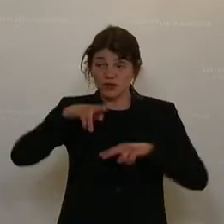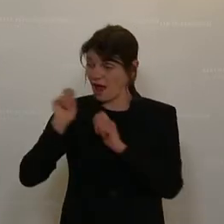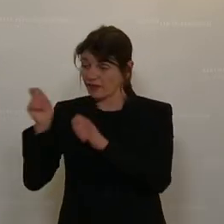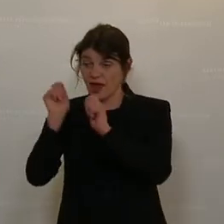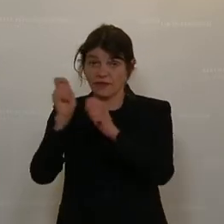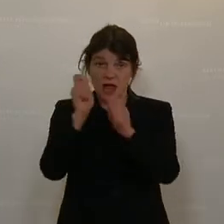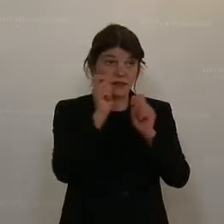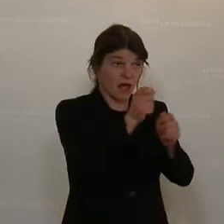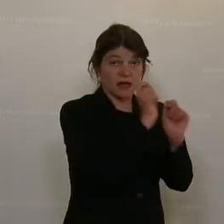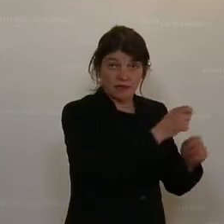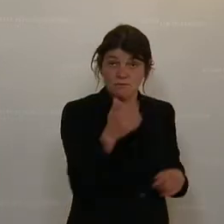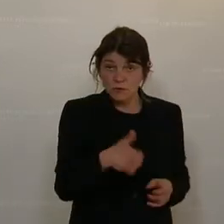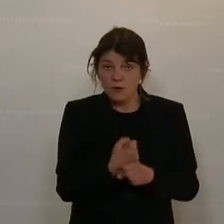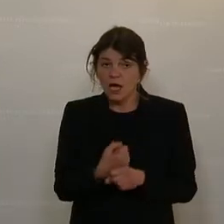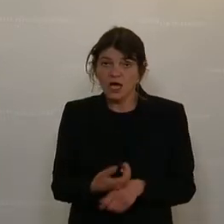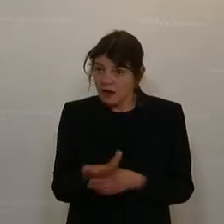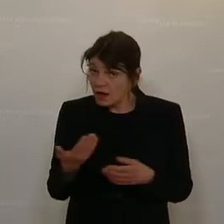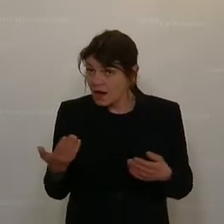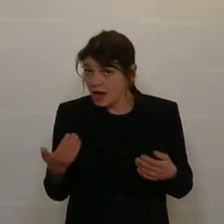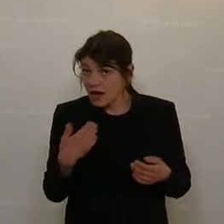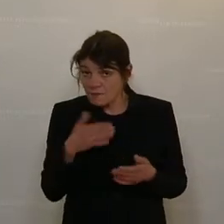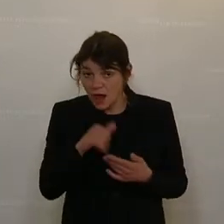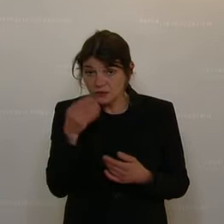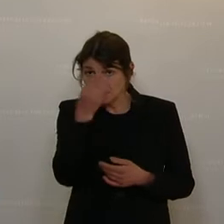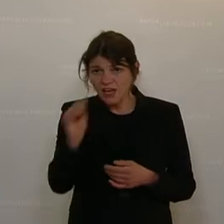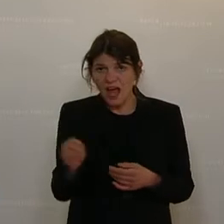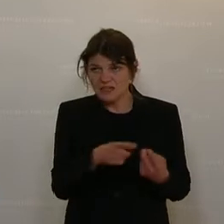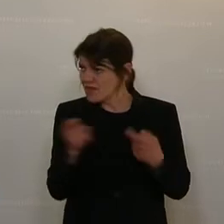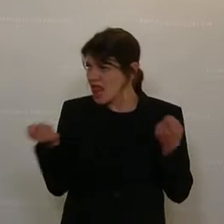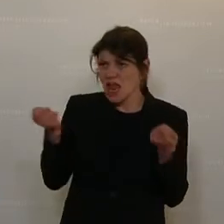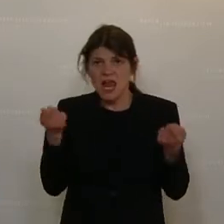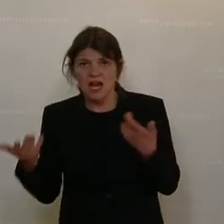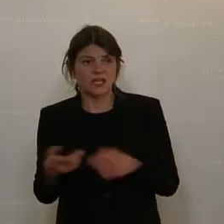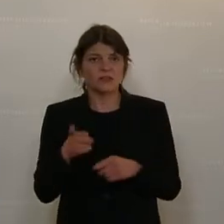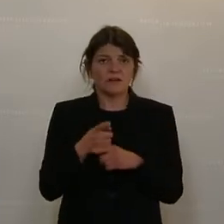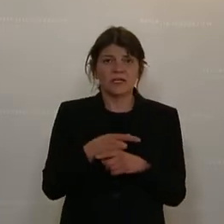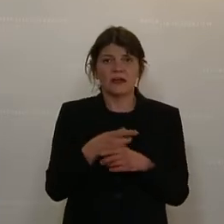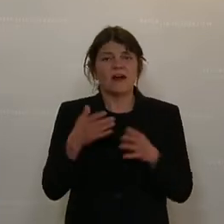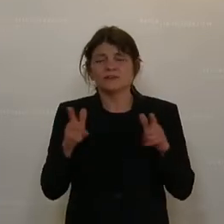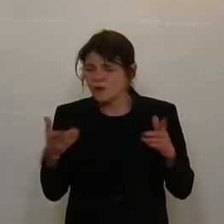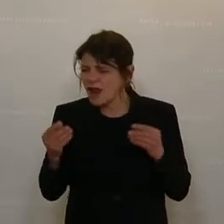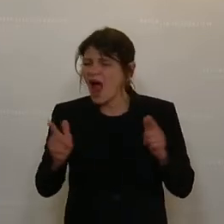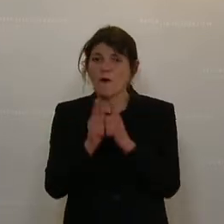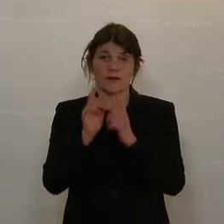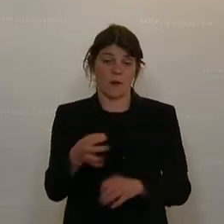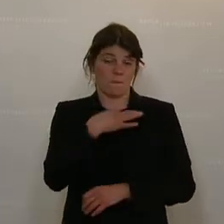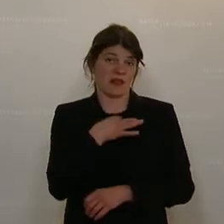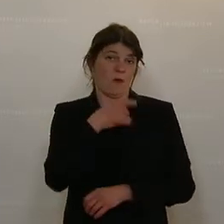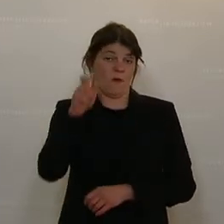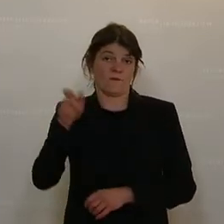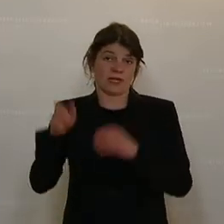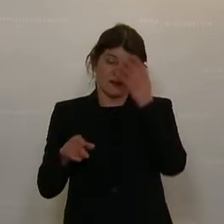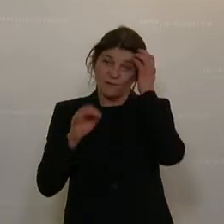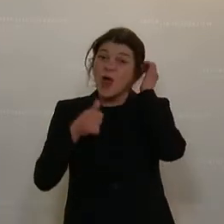Antragstellungen wurden benötigt. Ich glaube, ich brauche Ihnen nicht sagen, was das für enorme Koordinierung und Einreichaufwand für die Betroffenen ist.